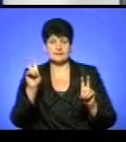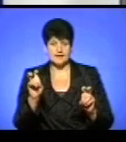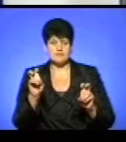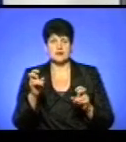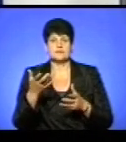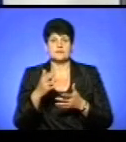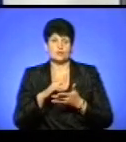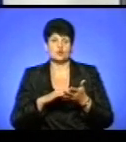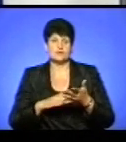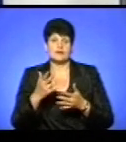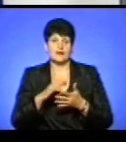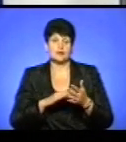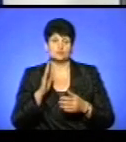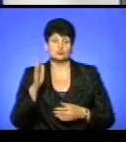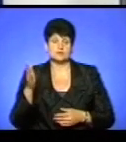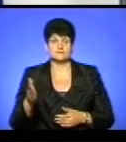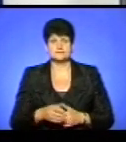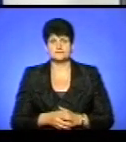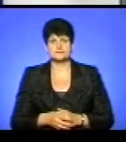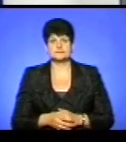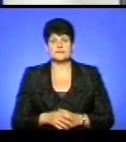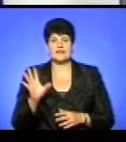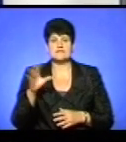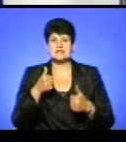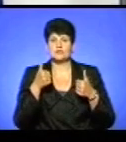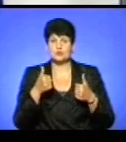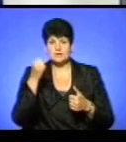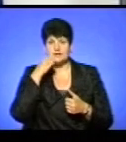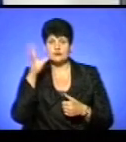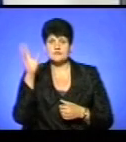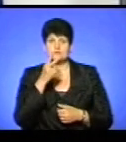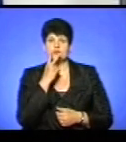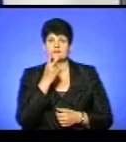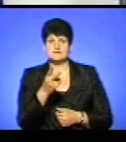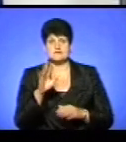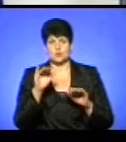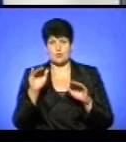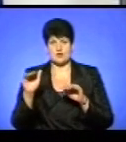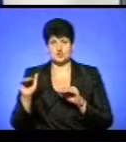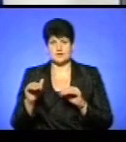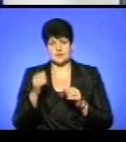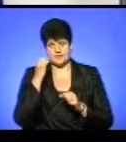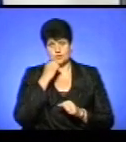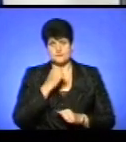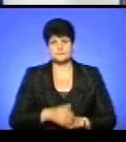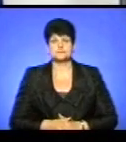продовженням. Далі буде. На все добре. Дякую всім, хто дивився. До побачення. Дякую.